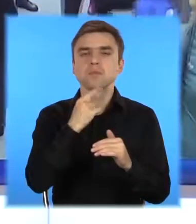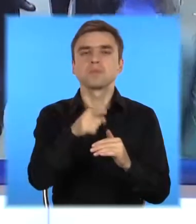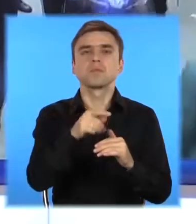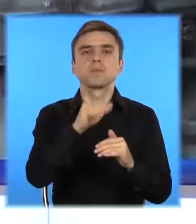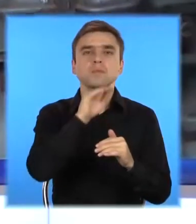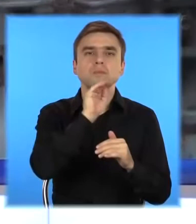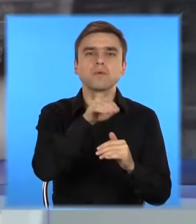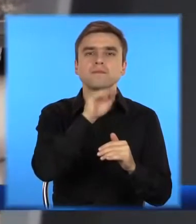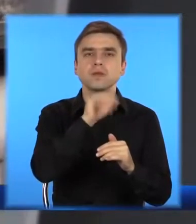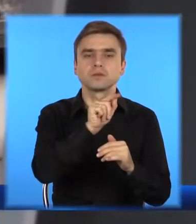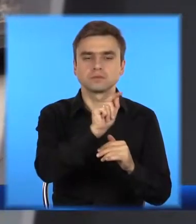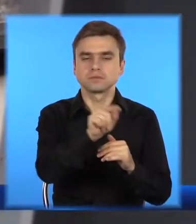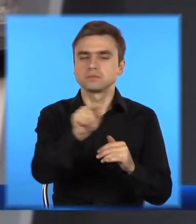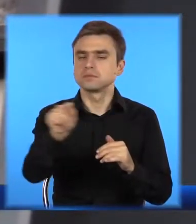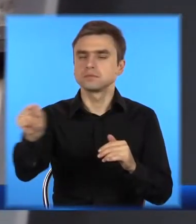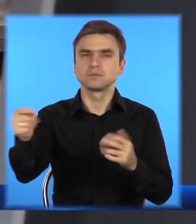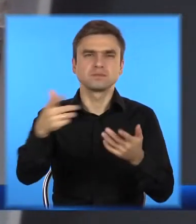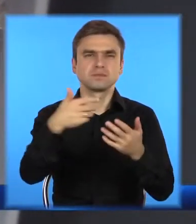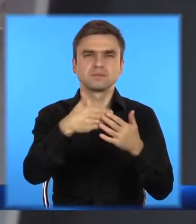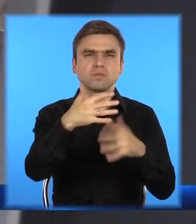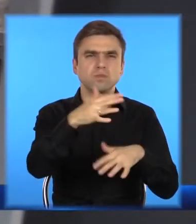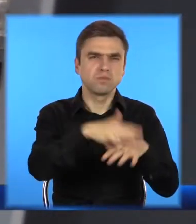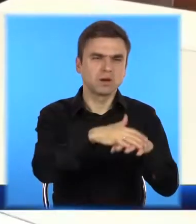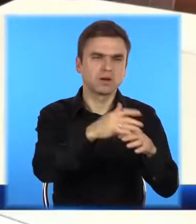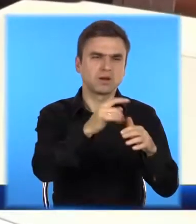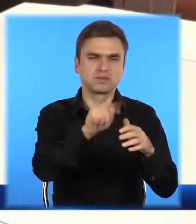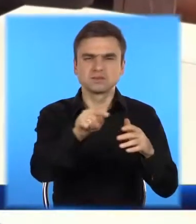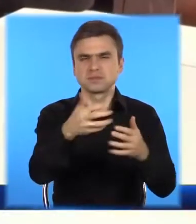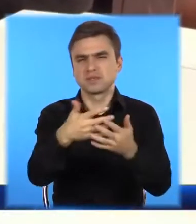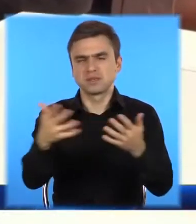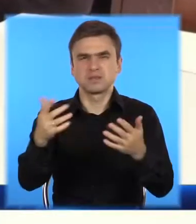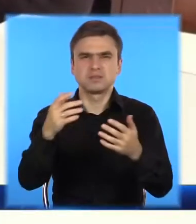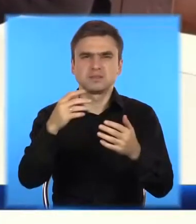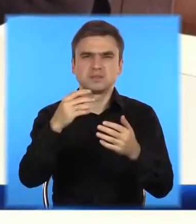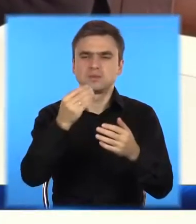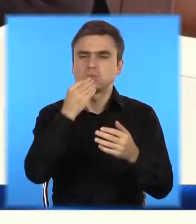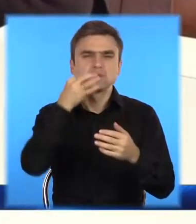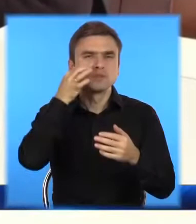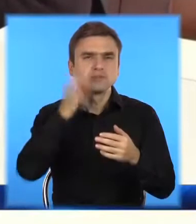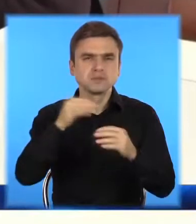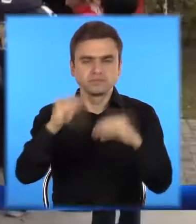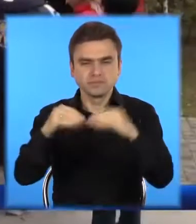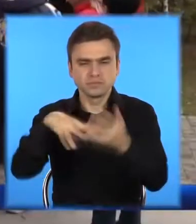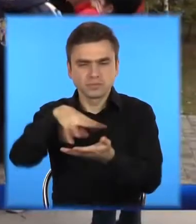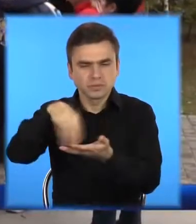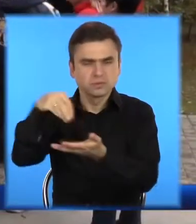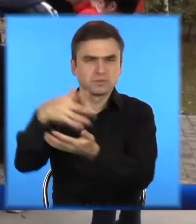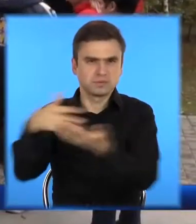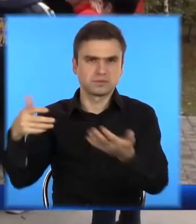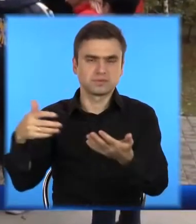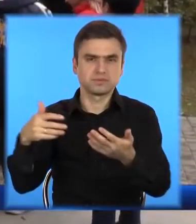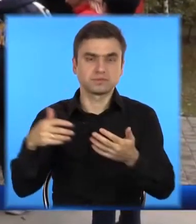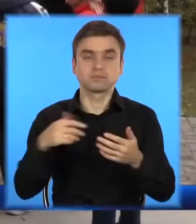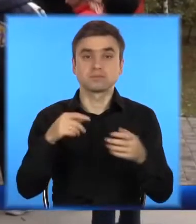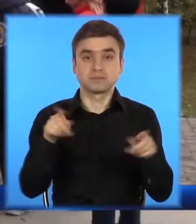банкіра до кондитера. Все це проходило в рамках проєкту «Місто професій». Він став популярним за кордоном, але у Кривому